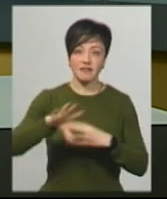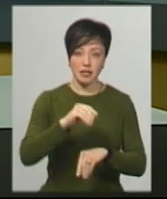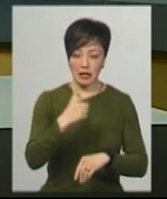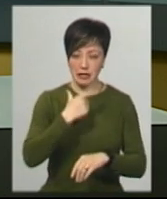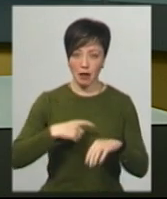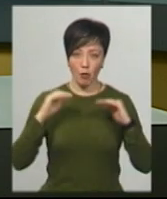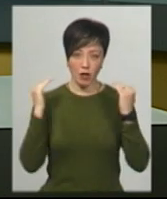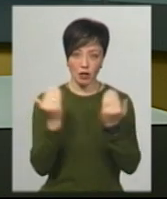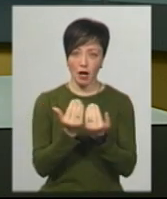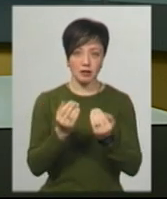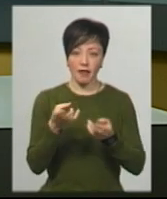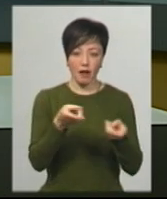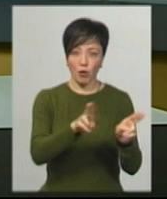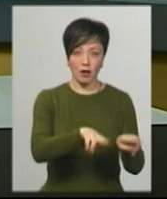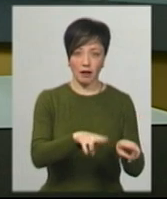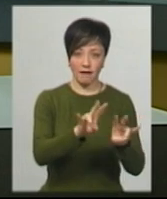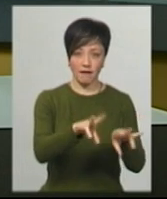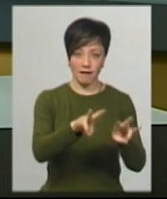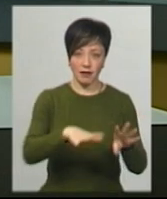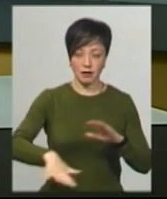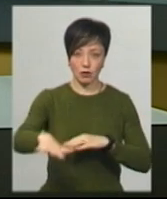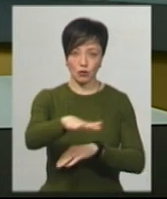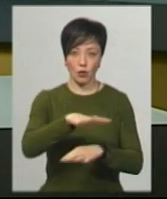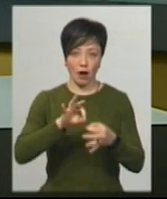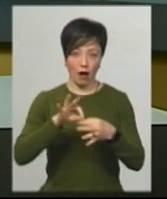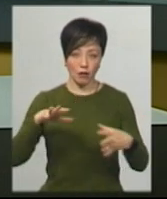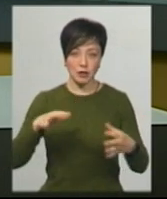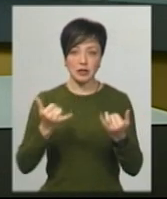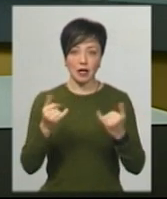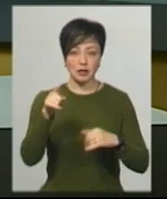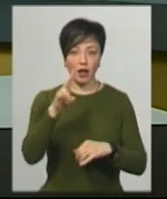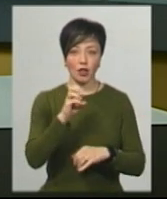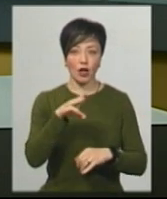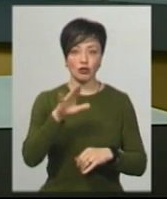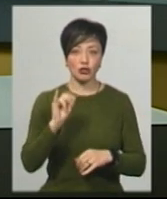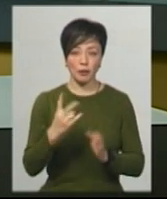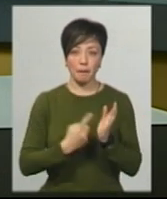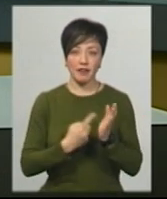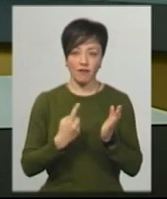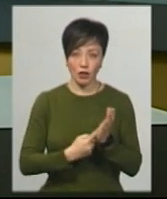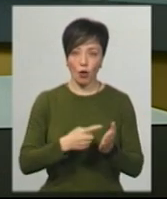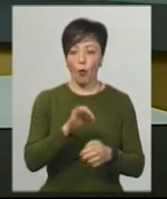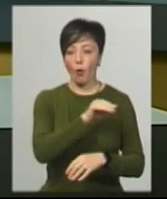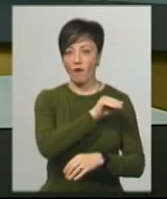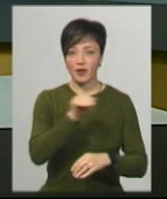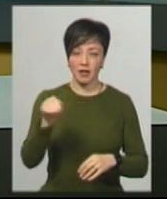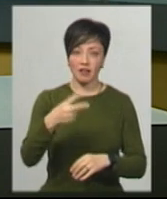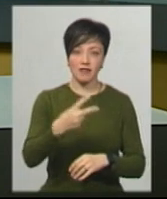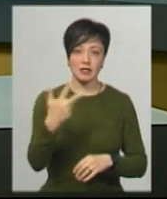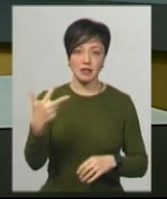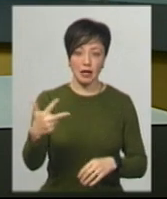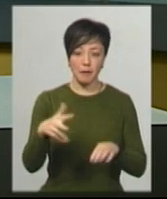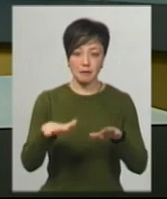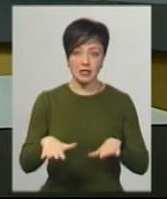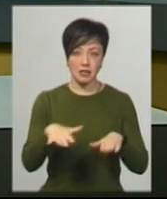самоізоляції та не покидають територію ХАЕС. Нагадаю, наразі у Нетішині офіційно підтверджено коронавірусну інфекцію у 23